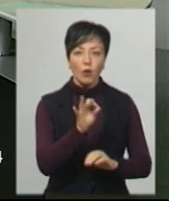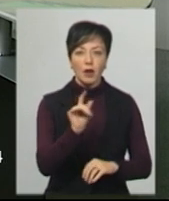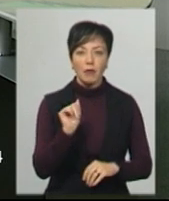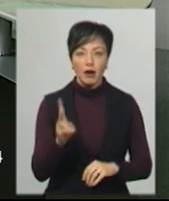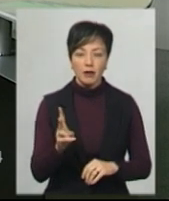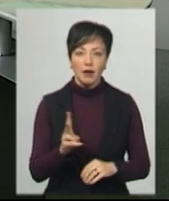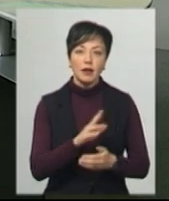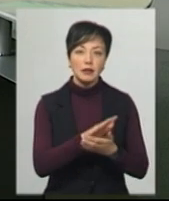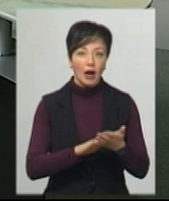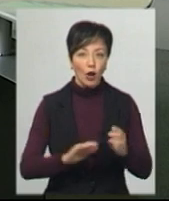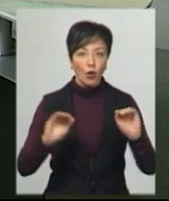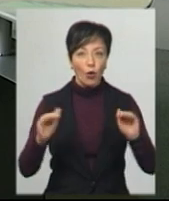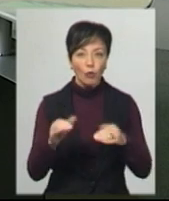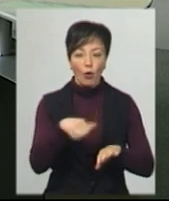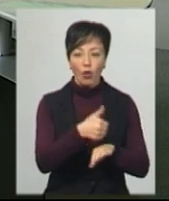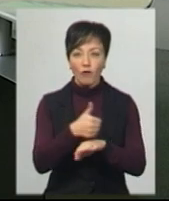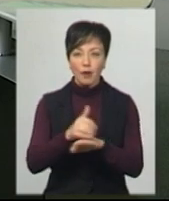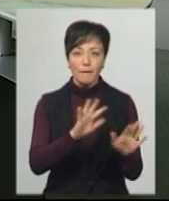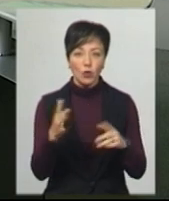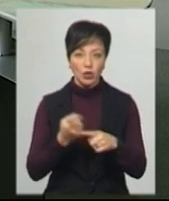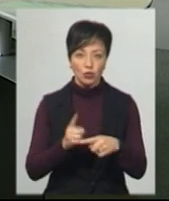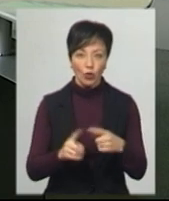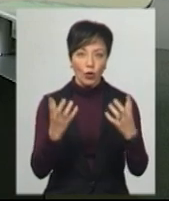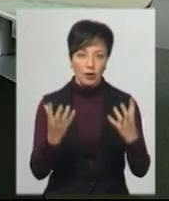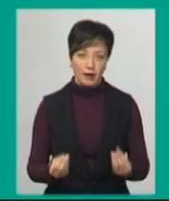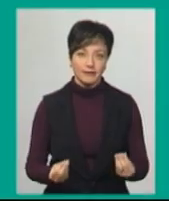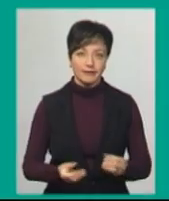Ольга Рибак. А далі коротко про головні події сьогодні.